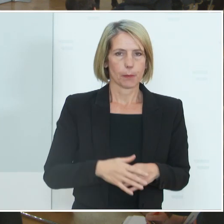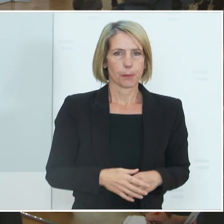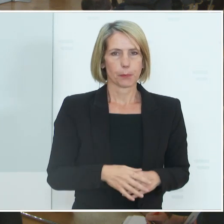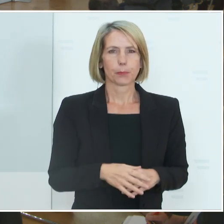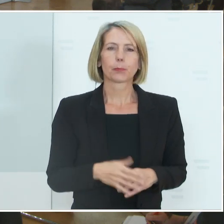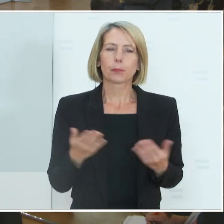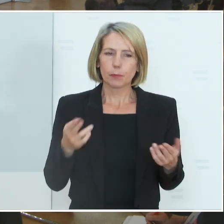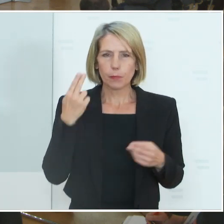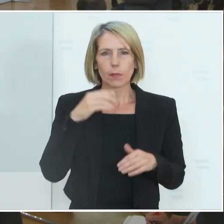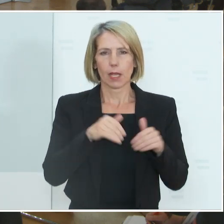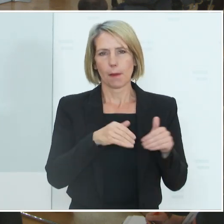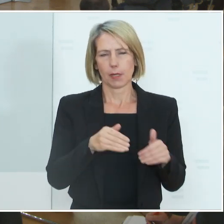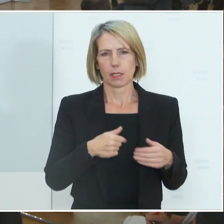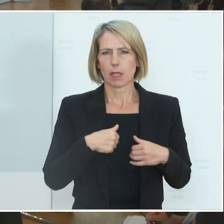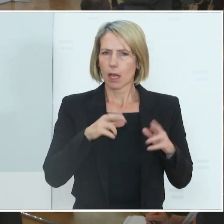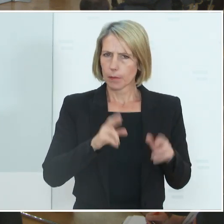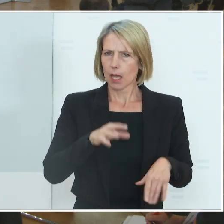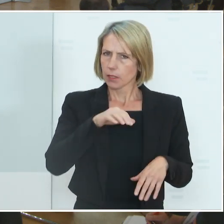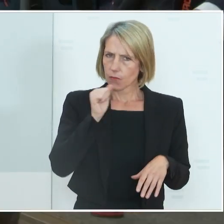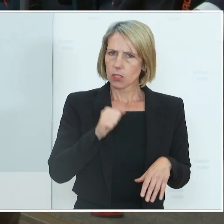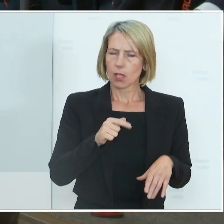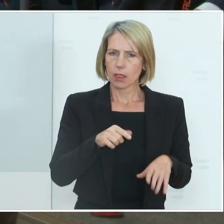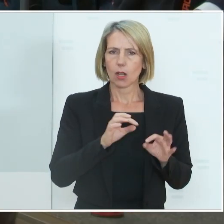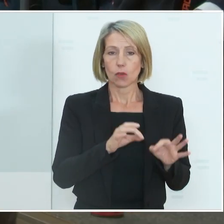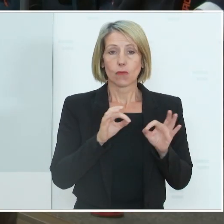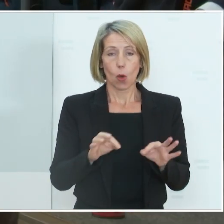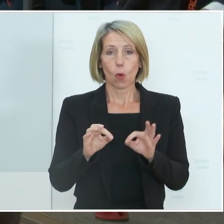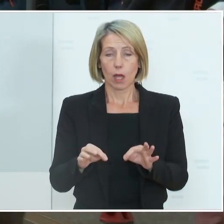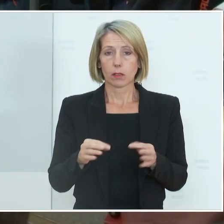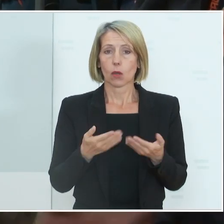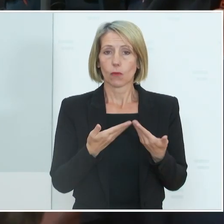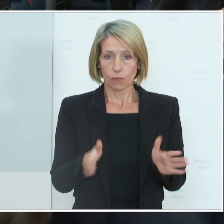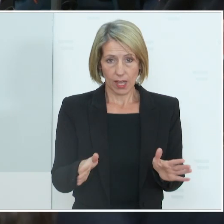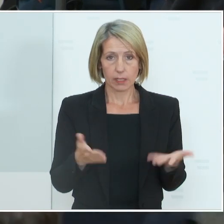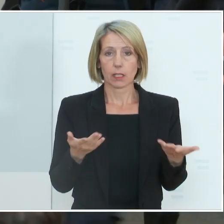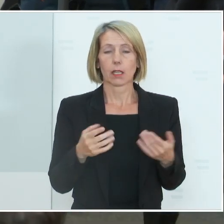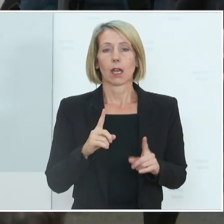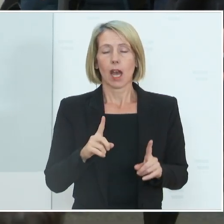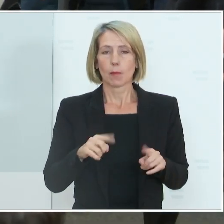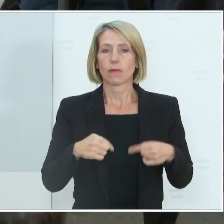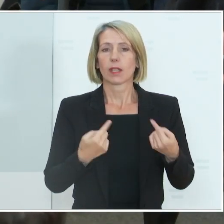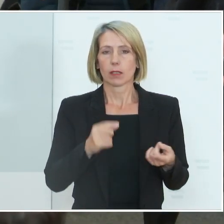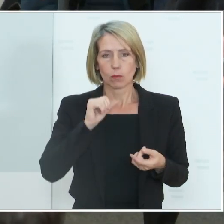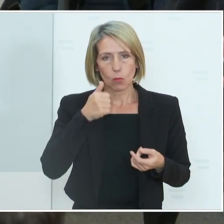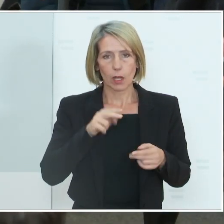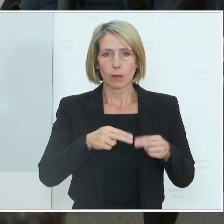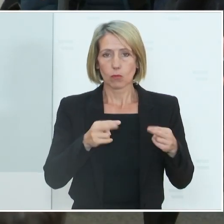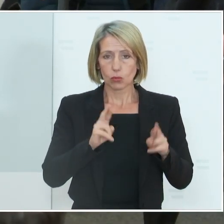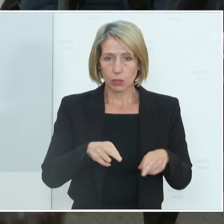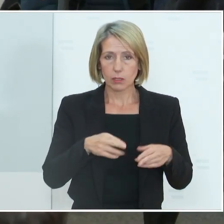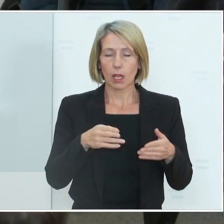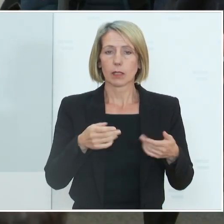Herr Minister, wenn ich es richtig verstanden habe, dann ist die Verordnung bereits fix und fertig, wird aber erst veröffentlicht morgen, sobald der Bundesrat das beschlossen hat.